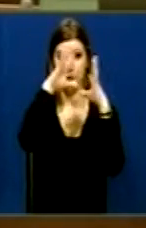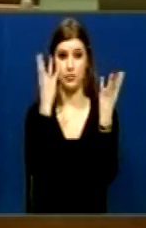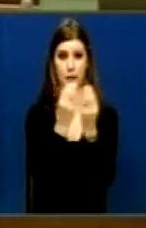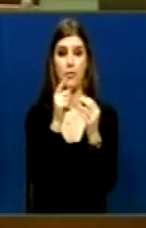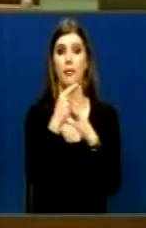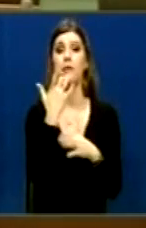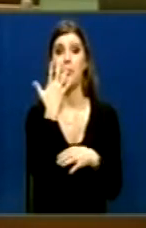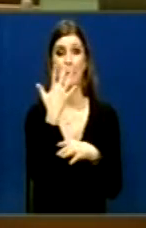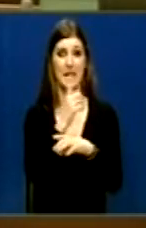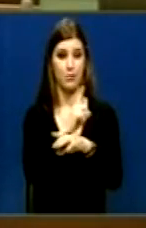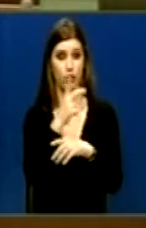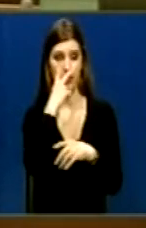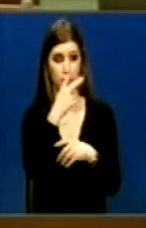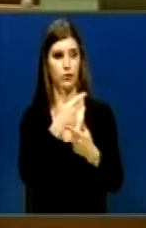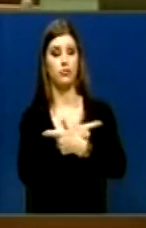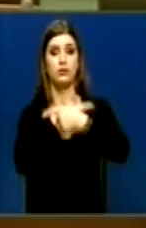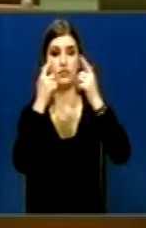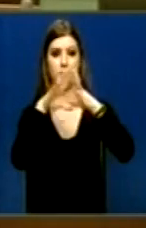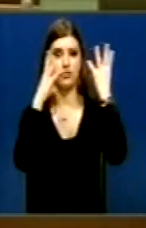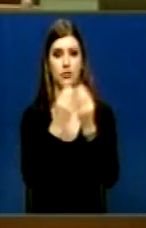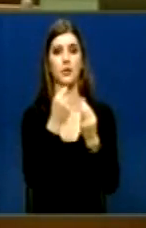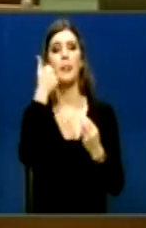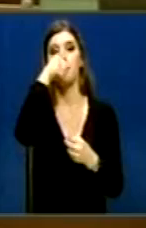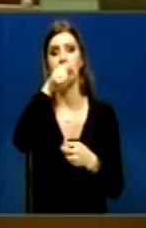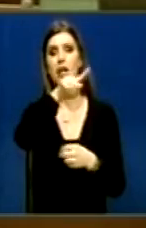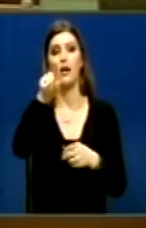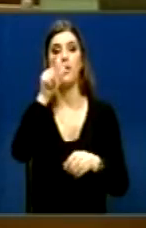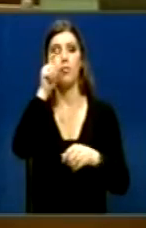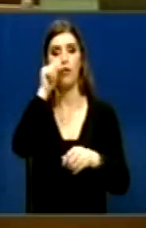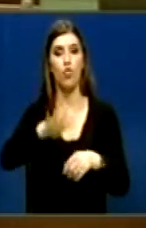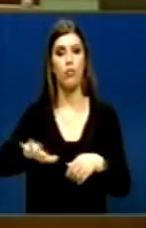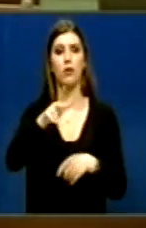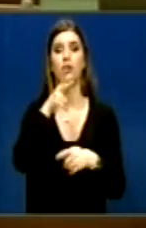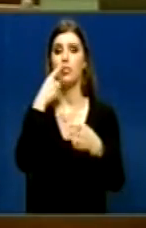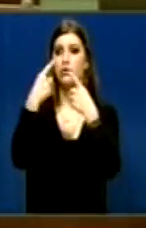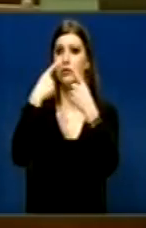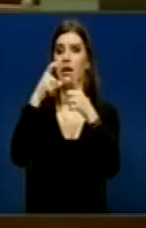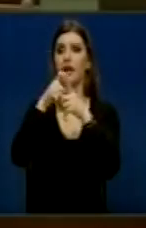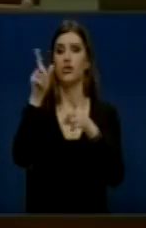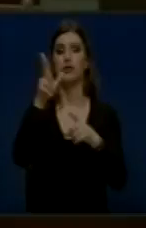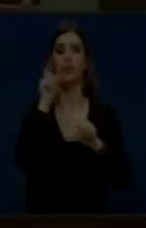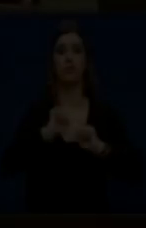është kryoiministr i negociatave E dhe pse kjoj kjojnë nuk të jetë tjetër në negociatave Sa do që kërkohet të vazhdojnë ato I falem dhe